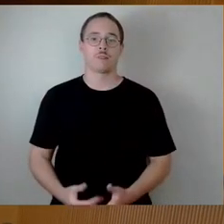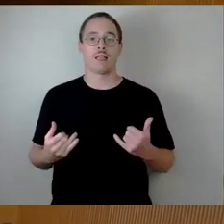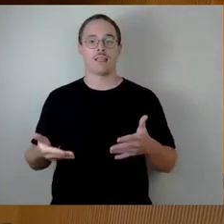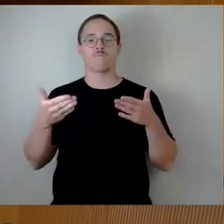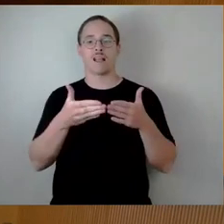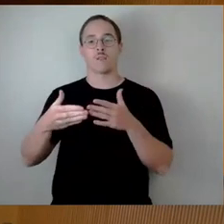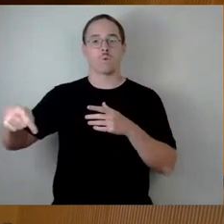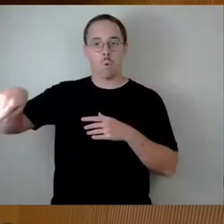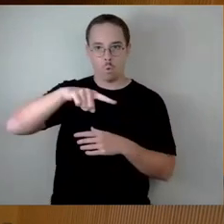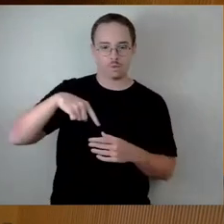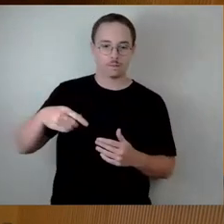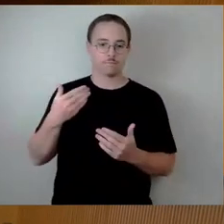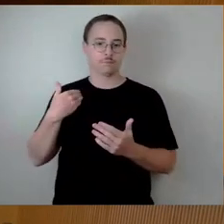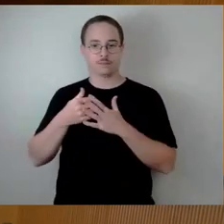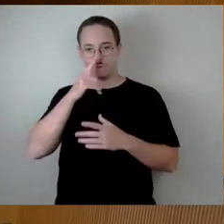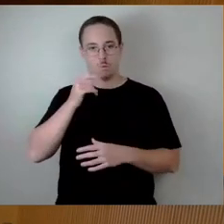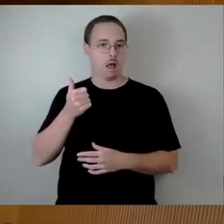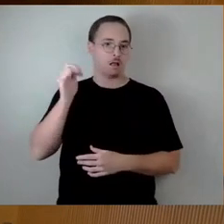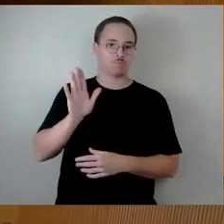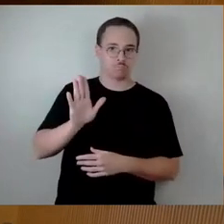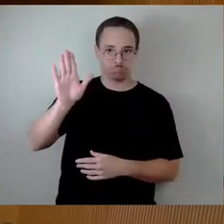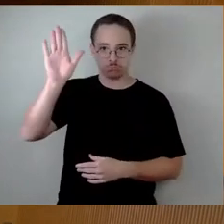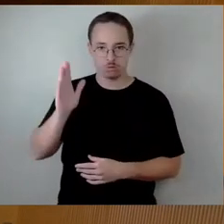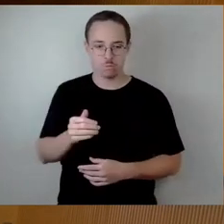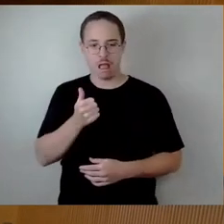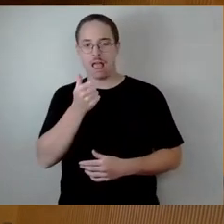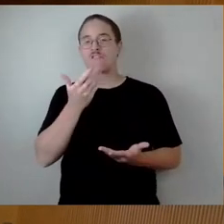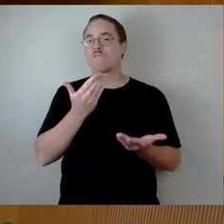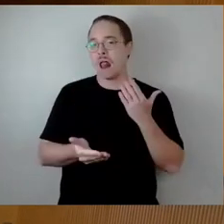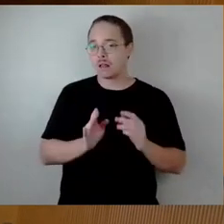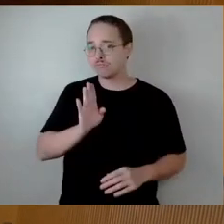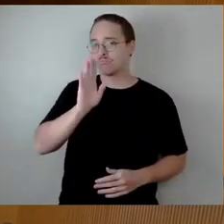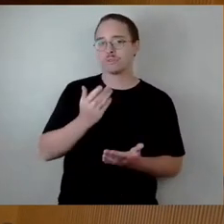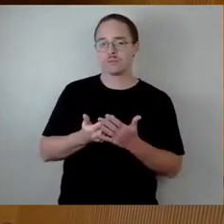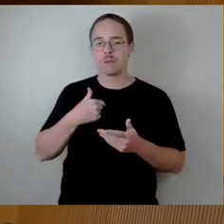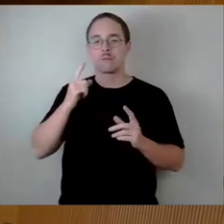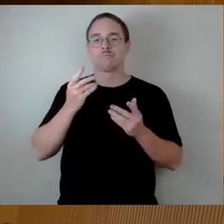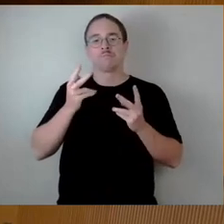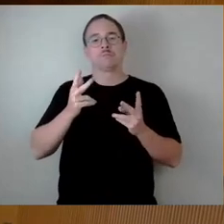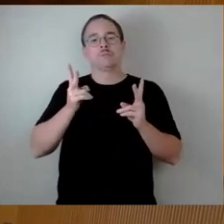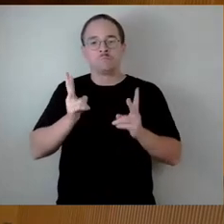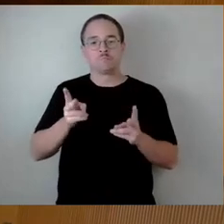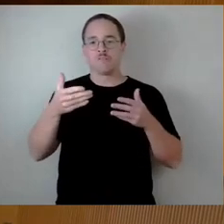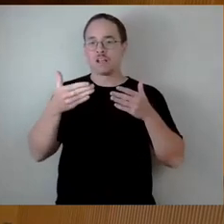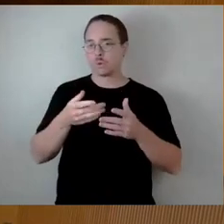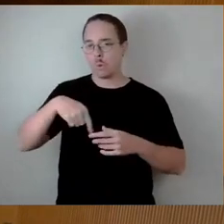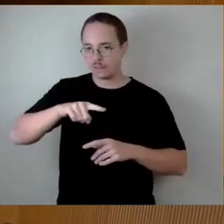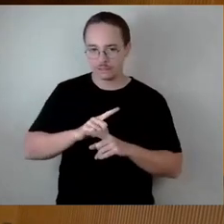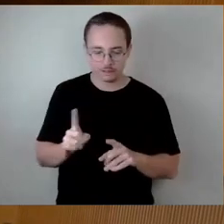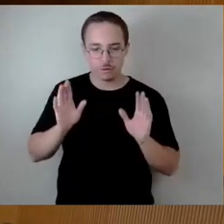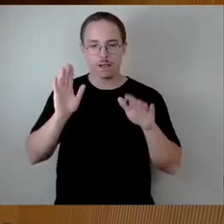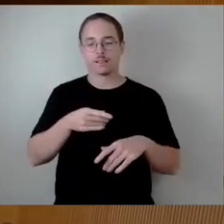eine Wortmeldung gemeldet worden, eine eventuell. Deswegen würde ich mal von der Fraktionsrunde absehen und darf Herrn Hauck direkt aufrufen.